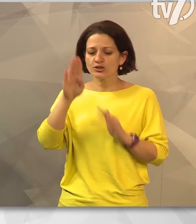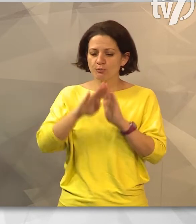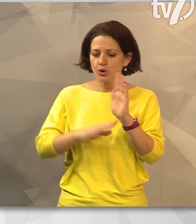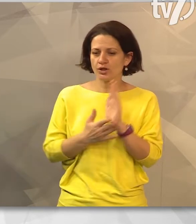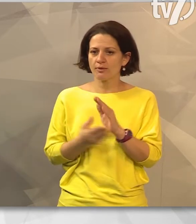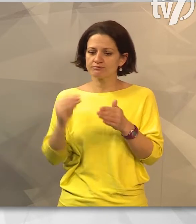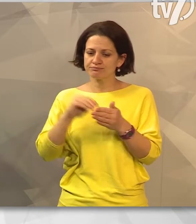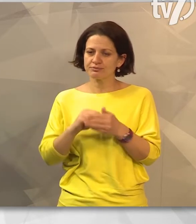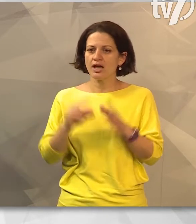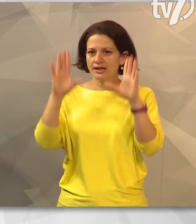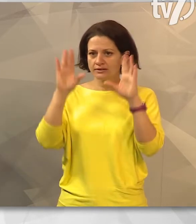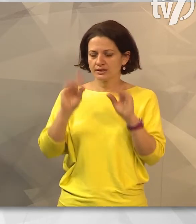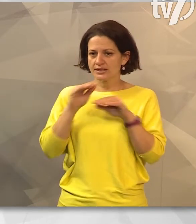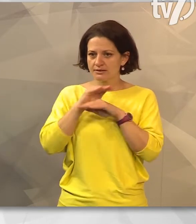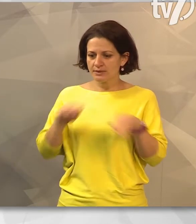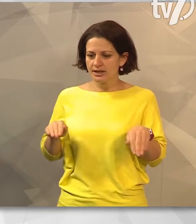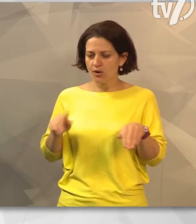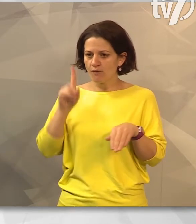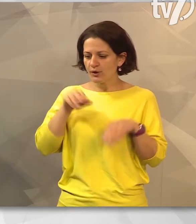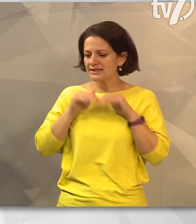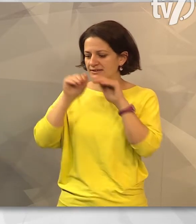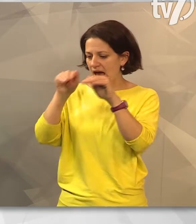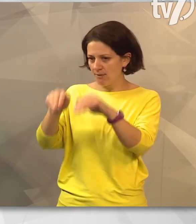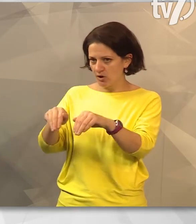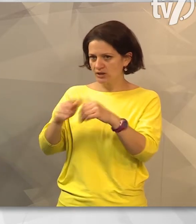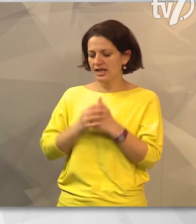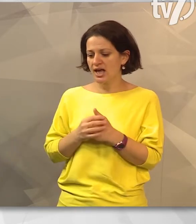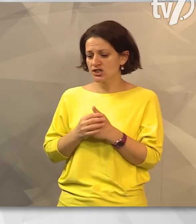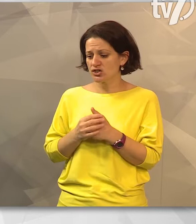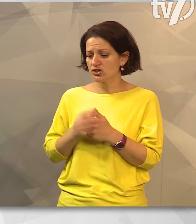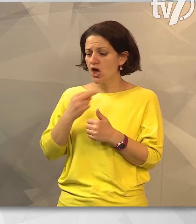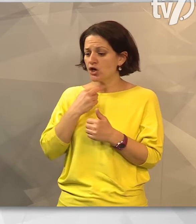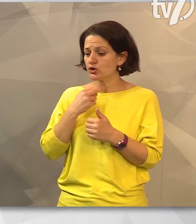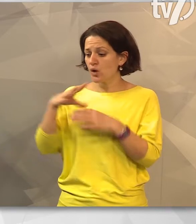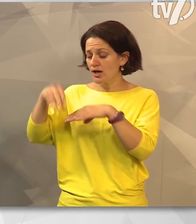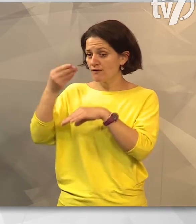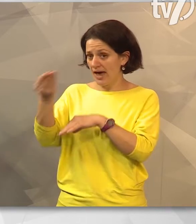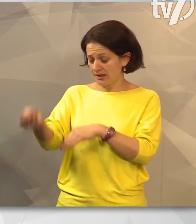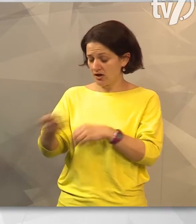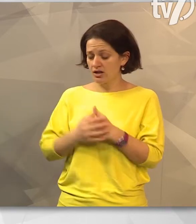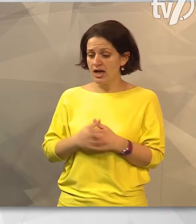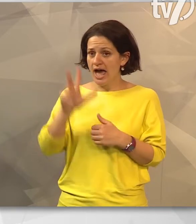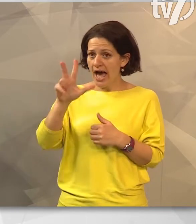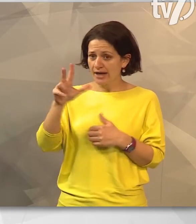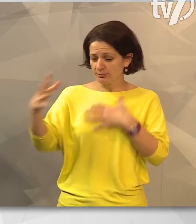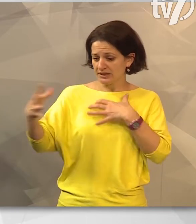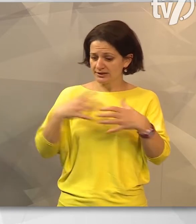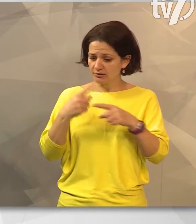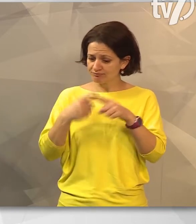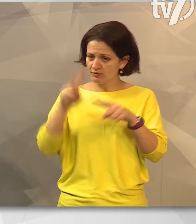programja révén 10 millió forint támogatásban részesült a gyulai vár, és három